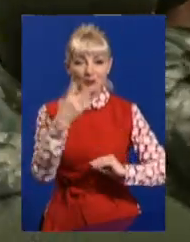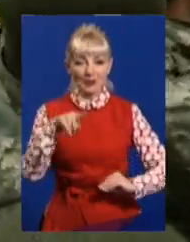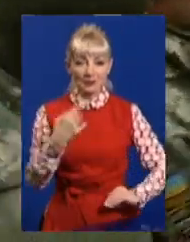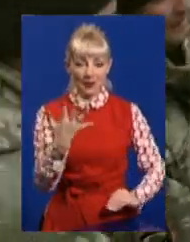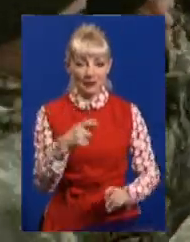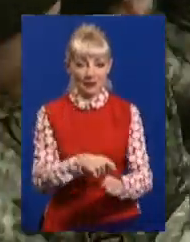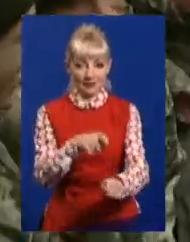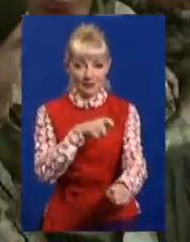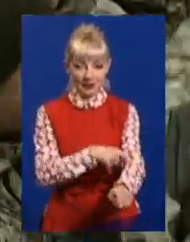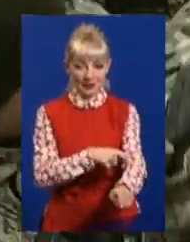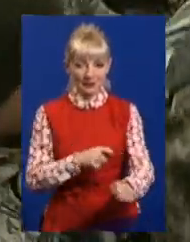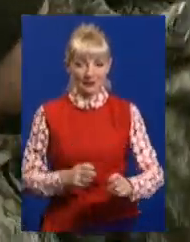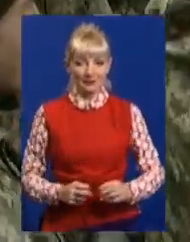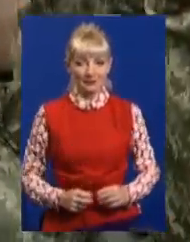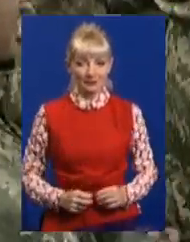метрів.